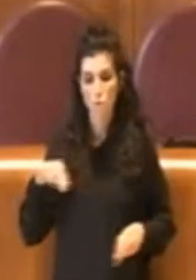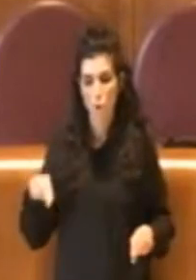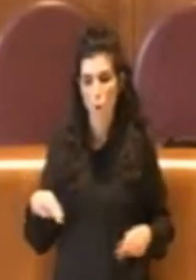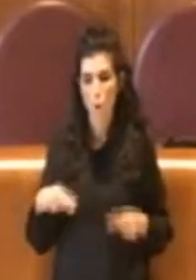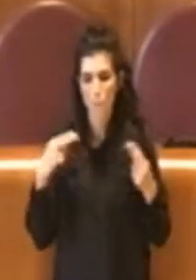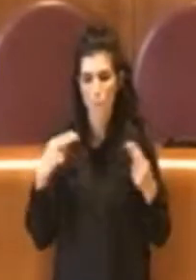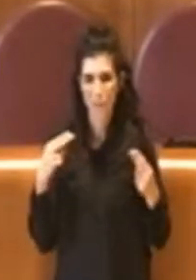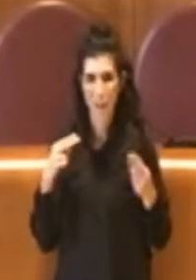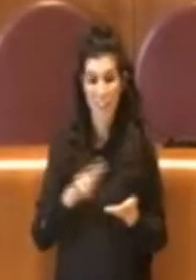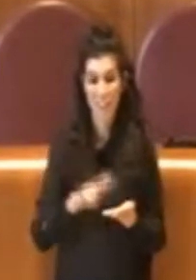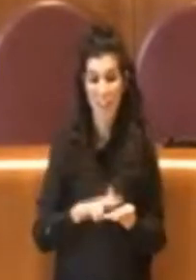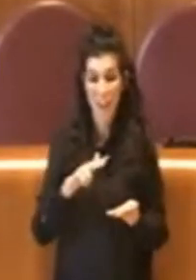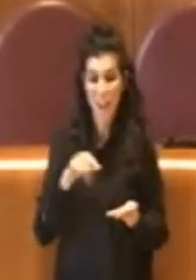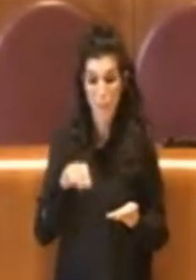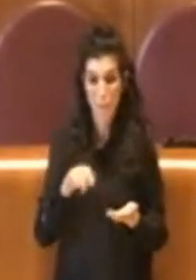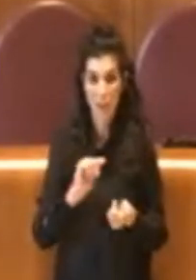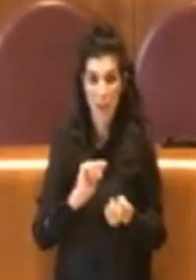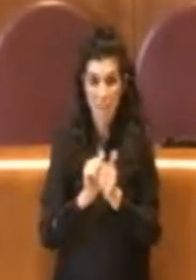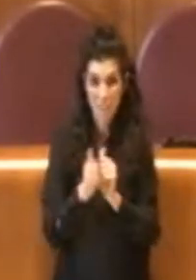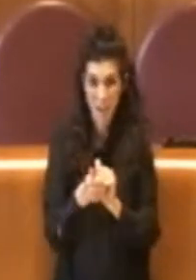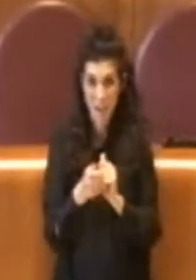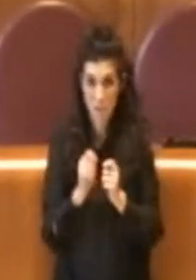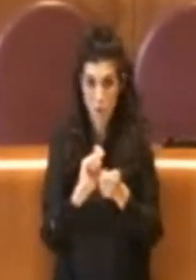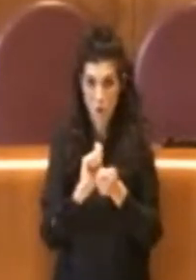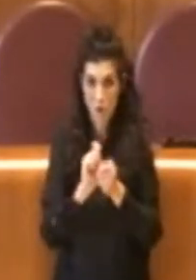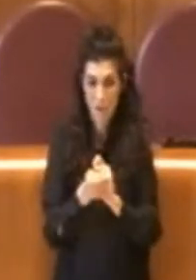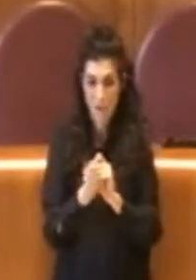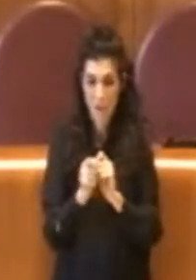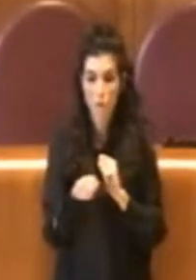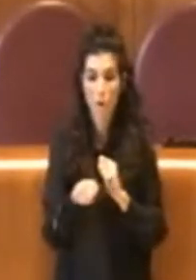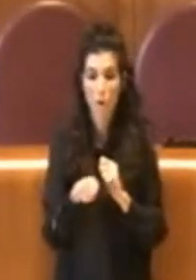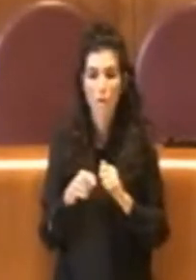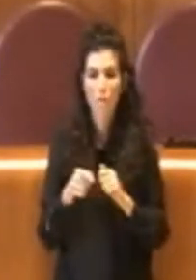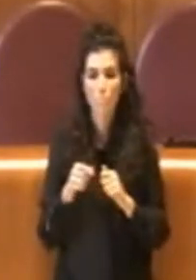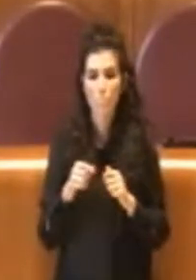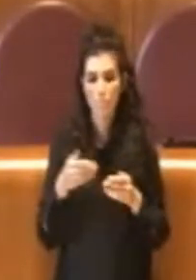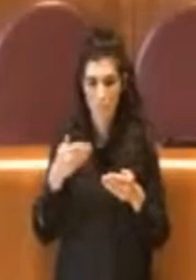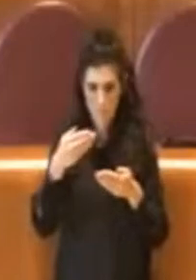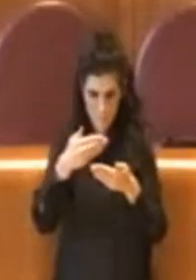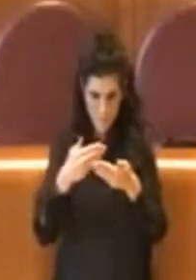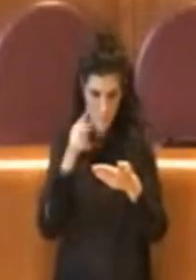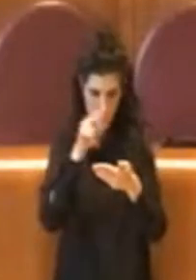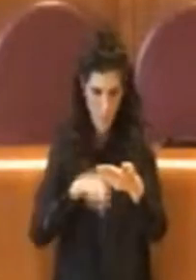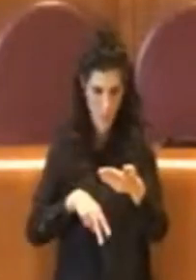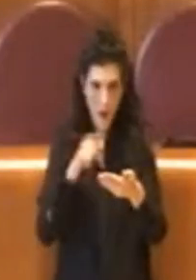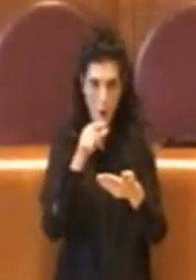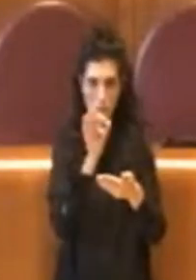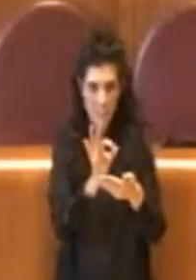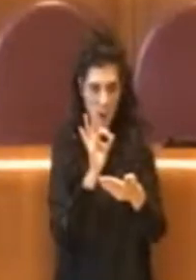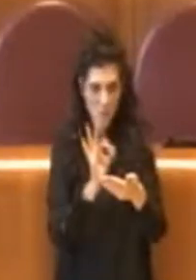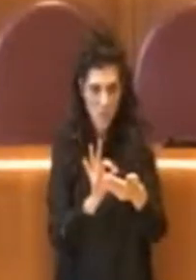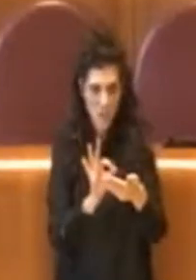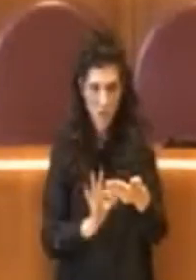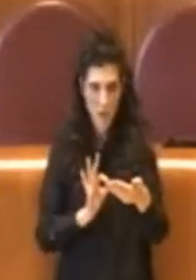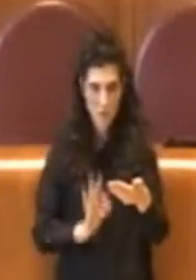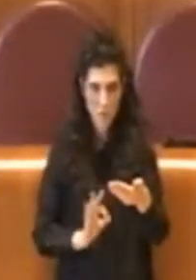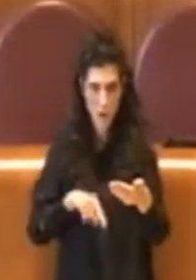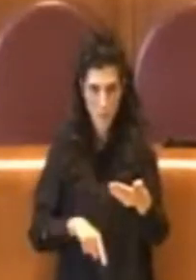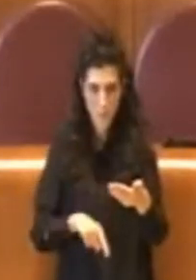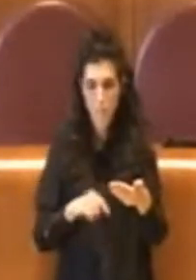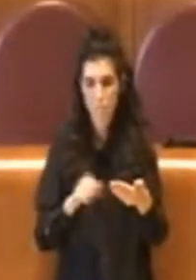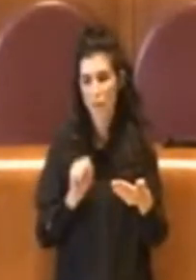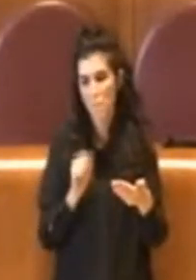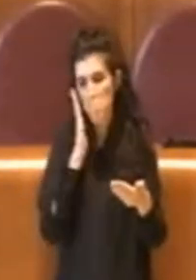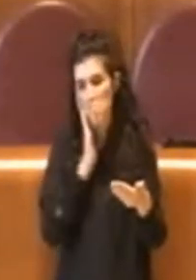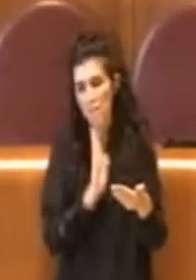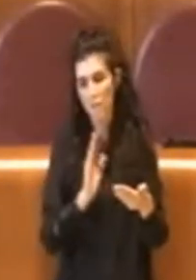delibera di variazione, Assessore, avete messo troppi zeri. Mettiamo anche degli uni e dei due, per favore,